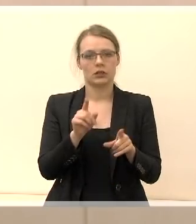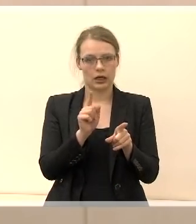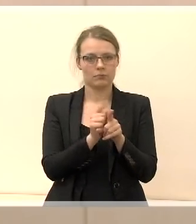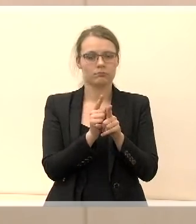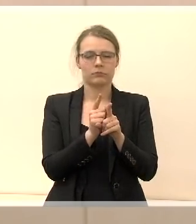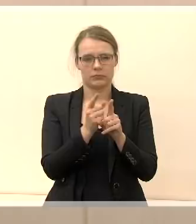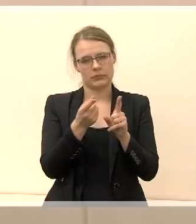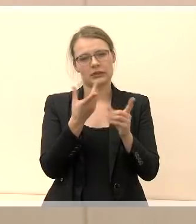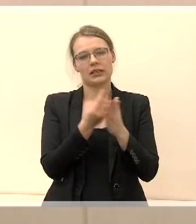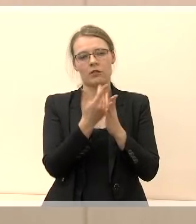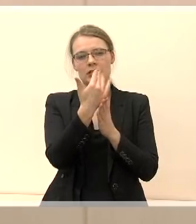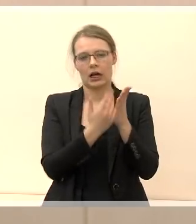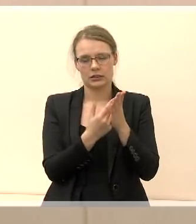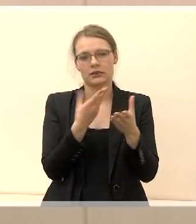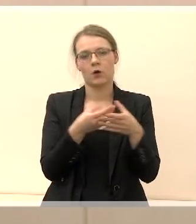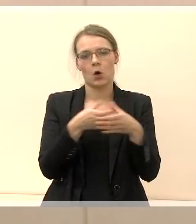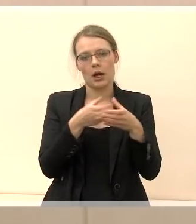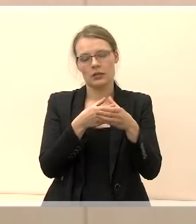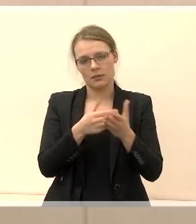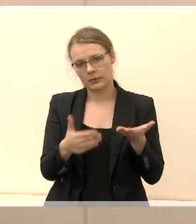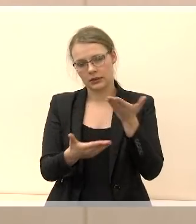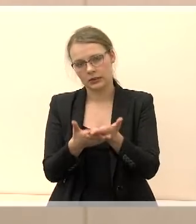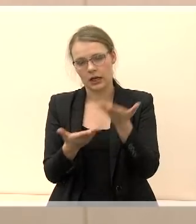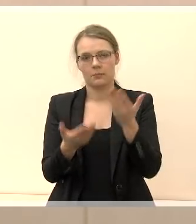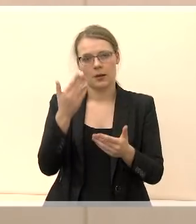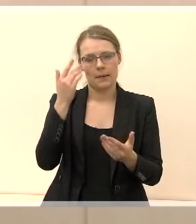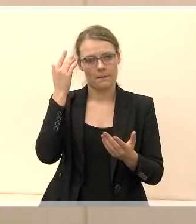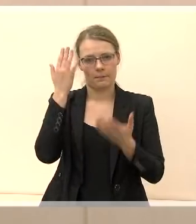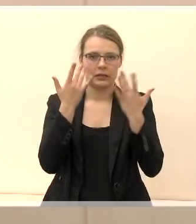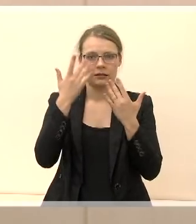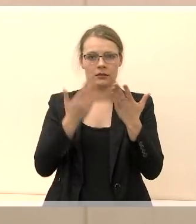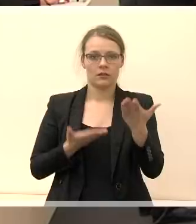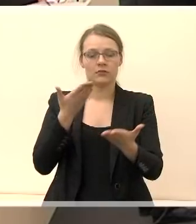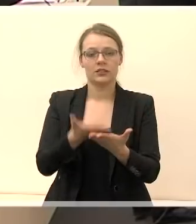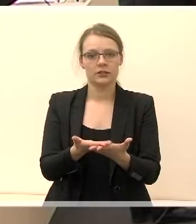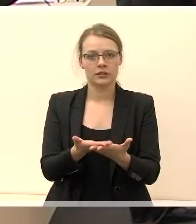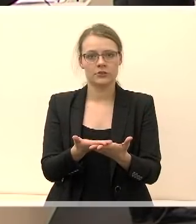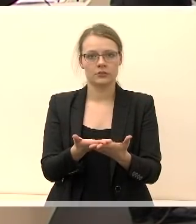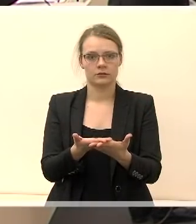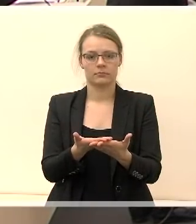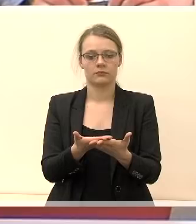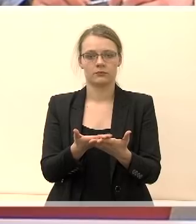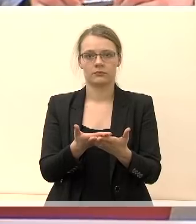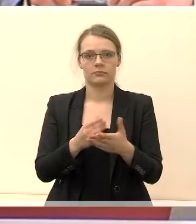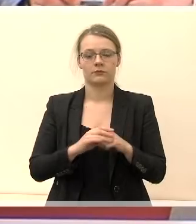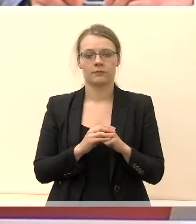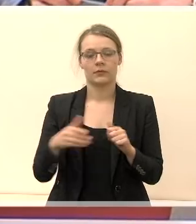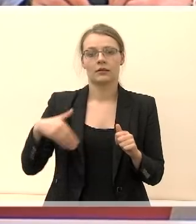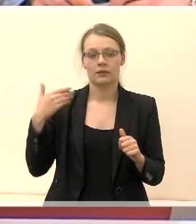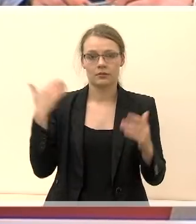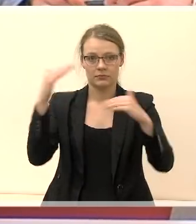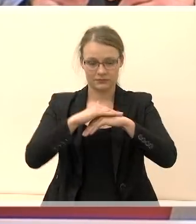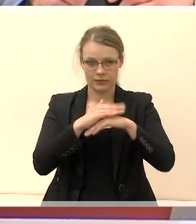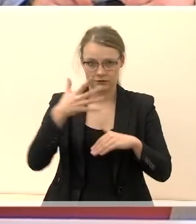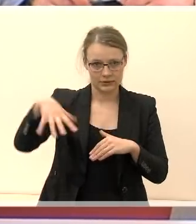pristatyti savo komandą ar išsakyti kažkokias mintas. Prašau, tvarkar teisingumas. Labas vakaras